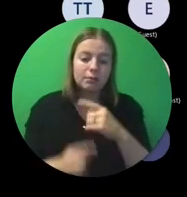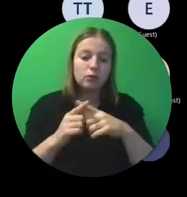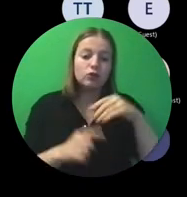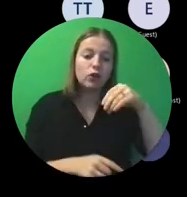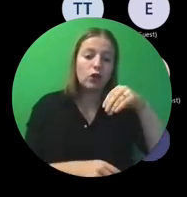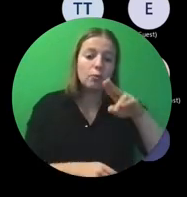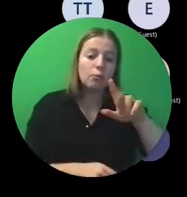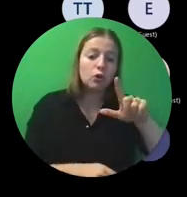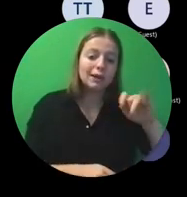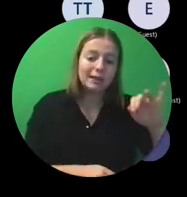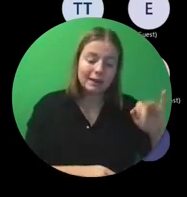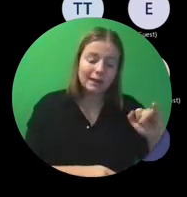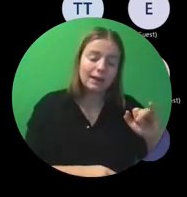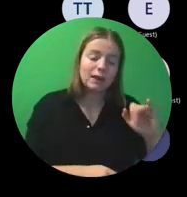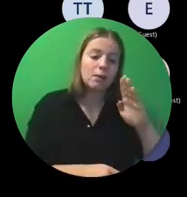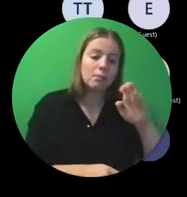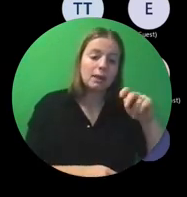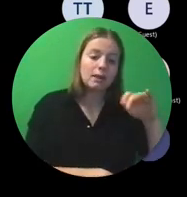passeren.